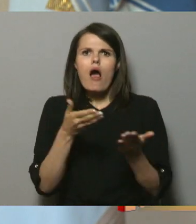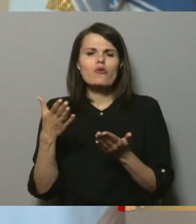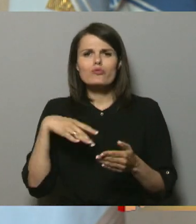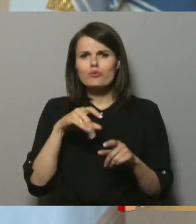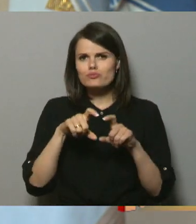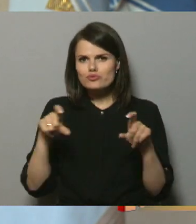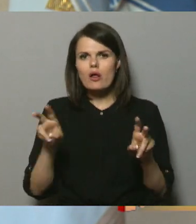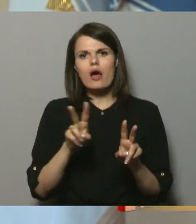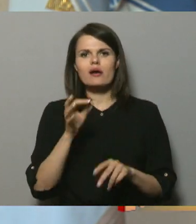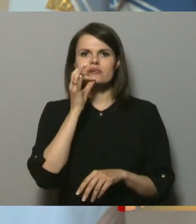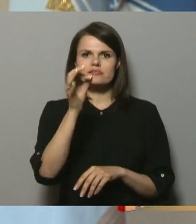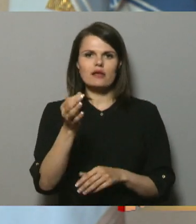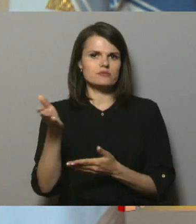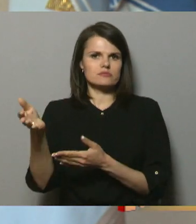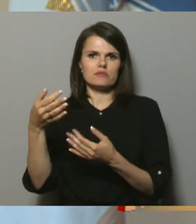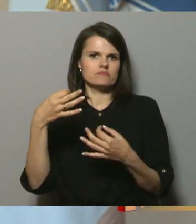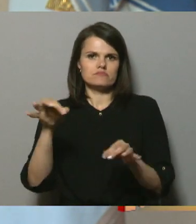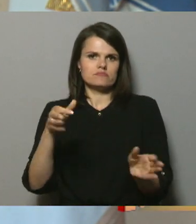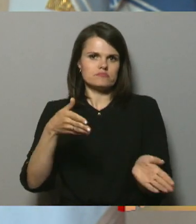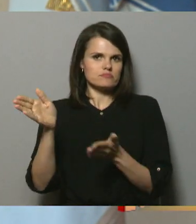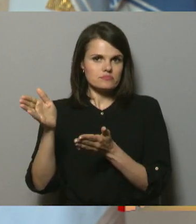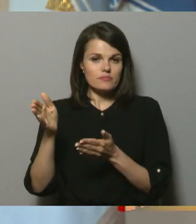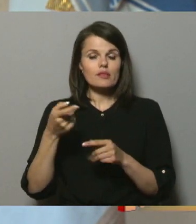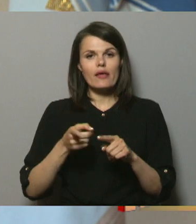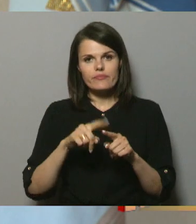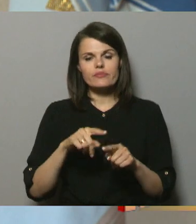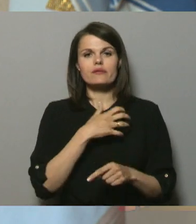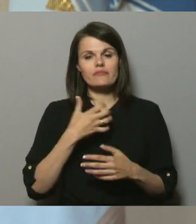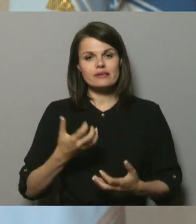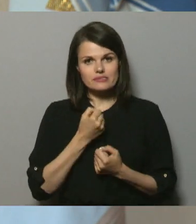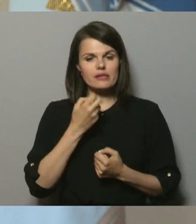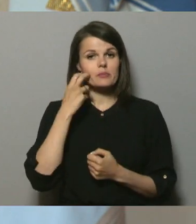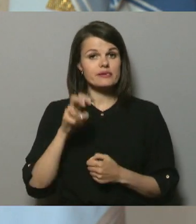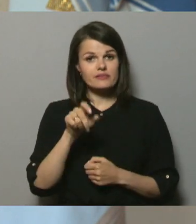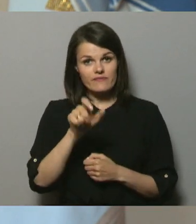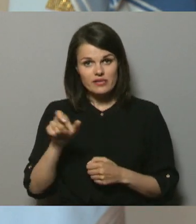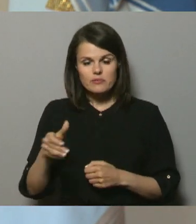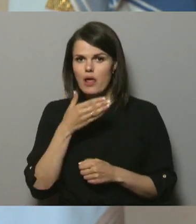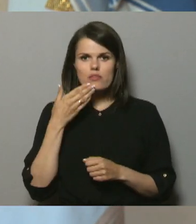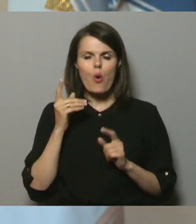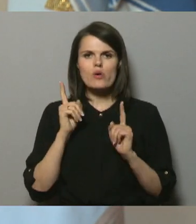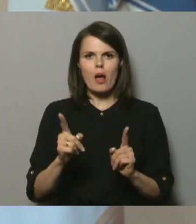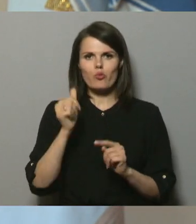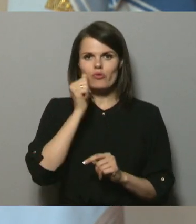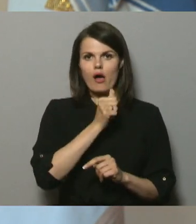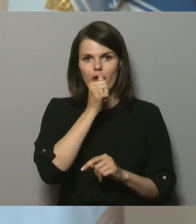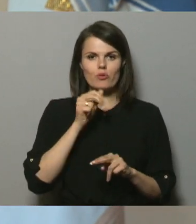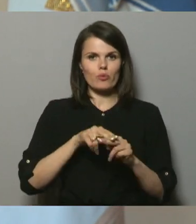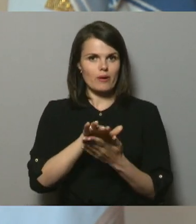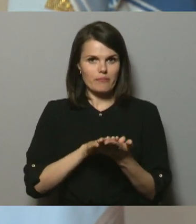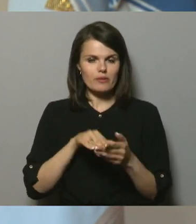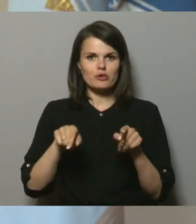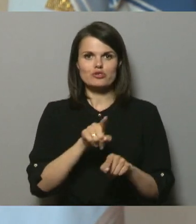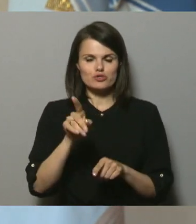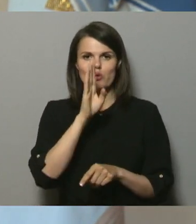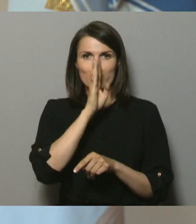skolākuši teica, ka tur ir durvis. Tad ir jāsaņemās vecākam, nav jābūt anonīmam un piedodiet, šis